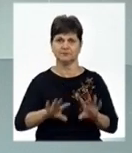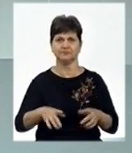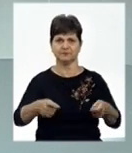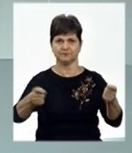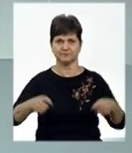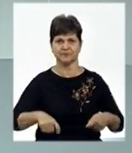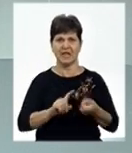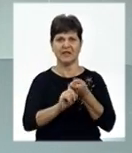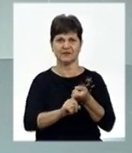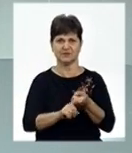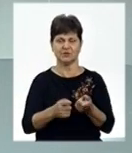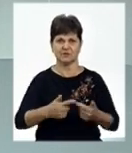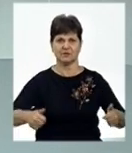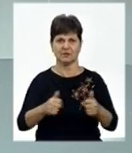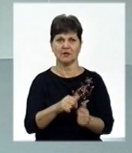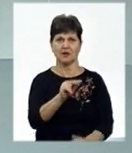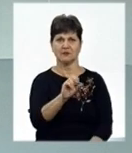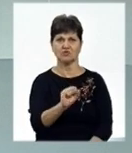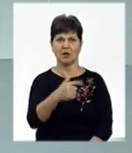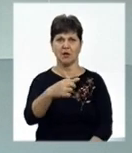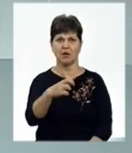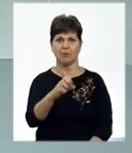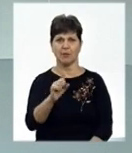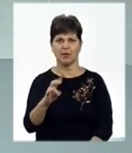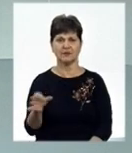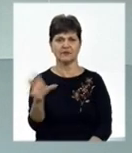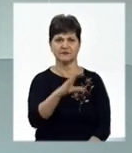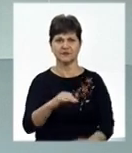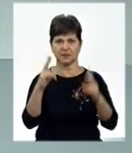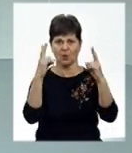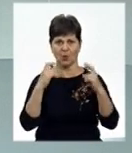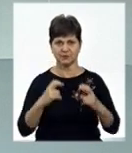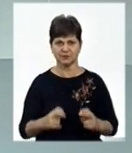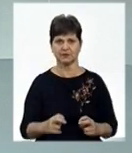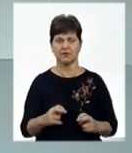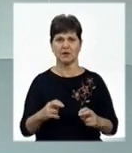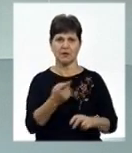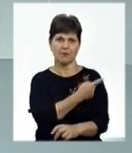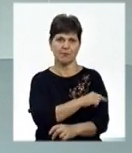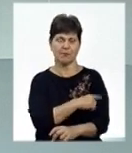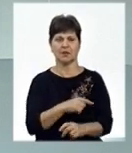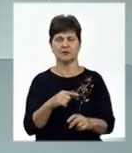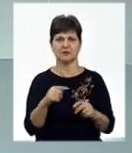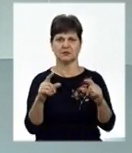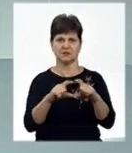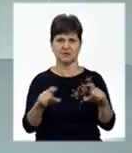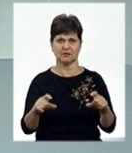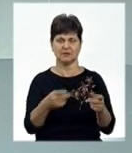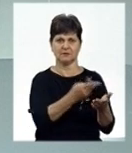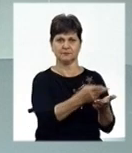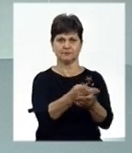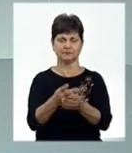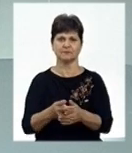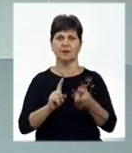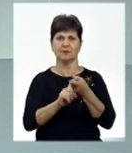інфекційного відділення Галина Чабан. Усіх обстежили спеціалісти та розмістили у медзакладі на ночівлю. Збудником медики